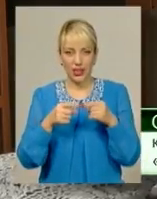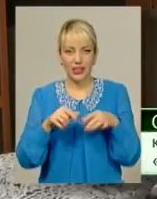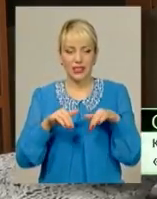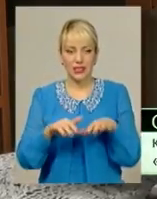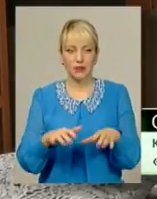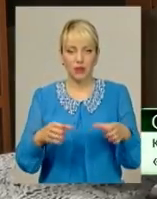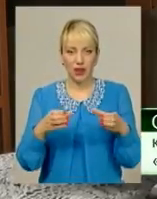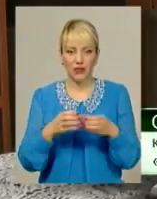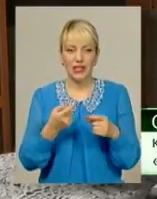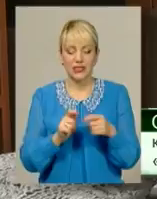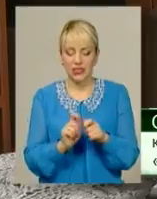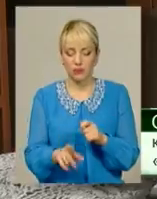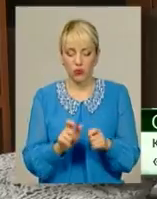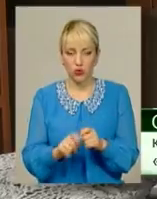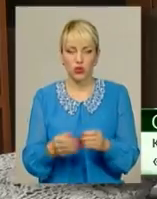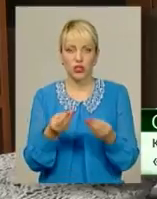кошти від ТОВ «Епіцентр».